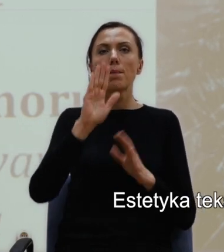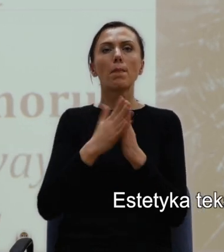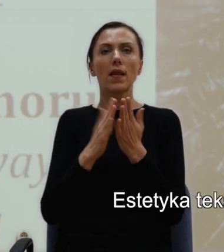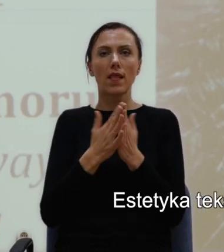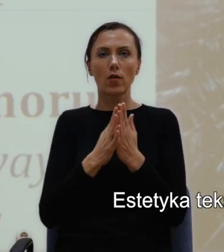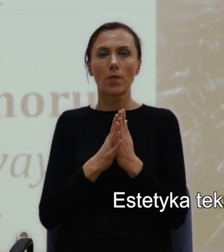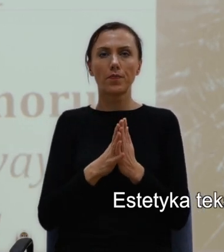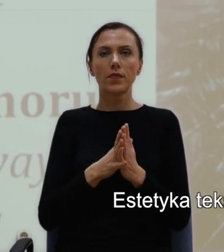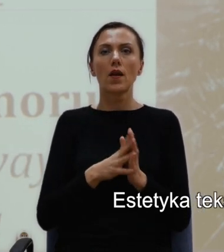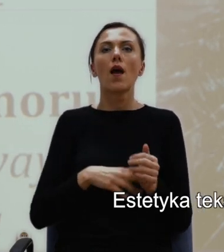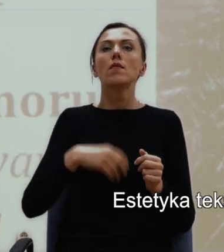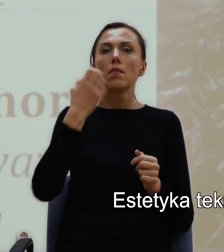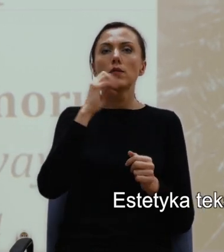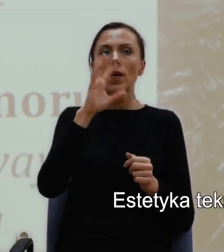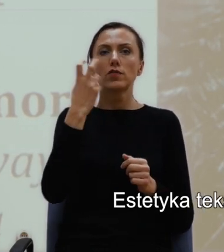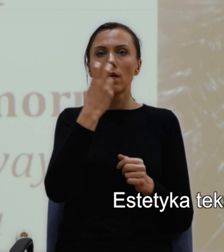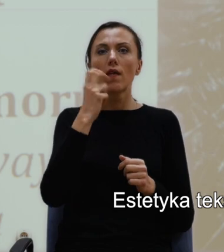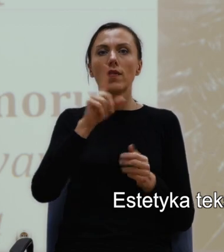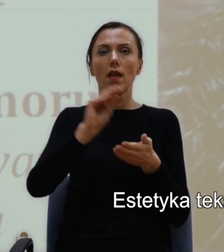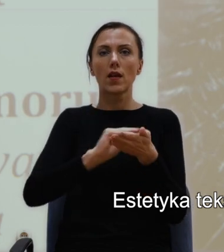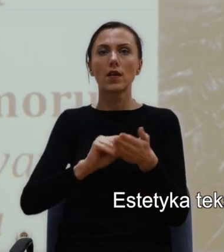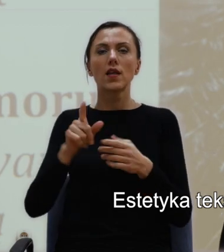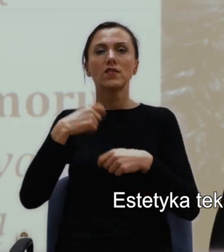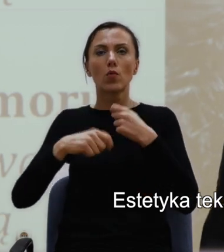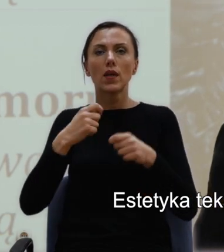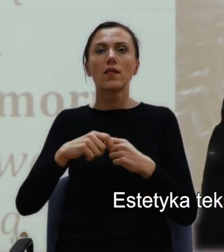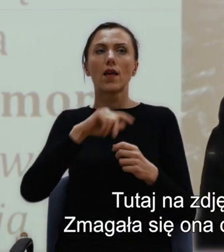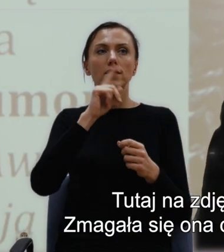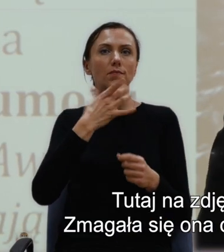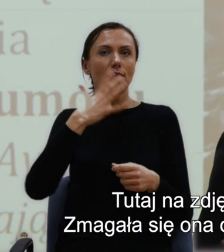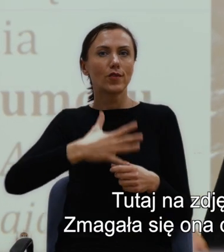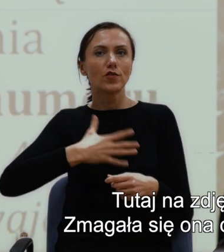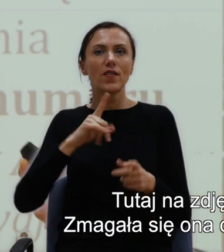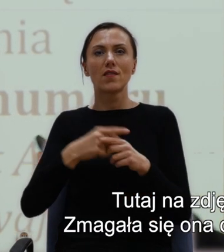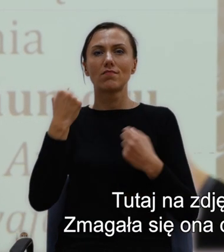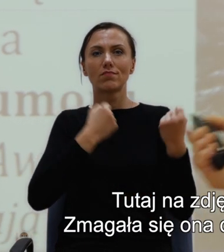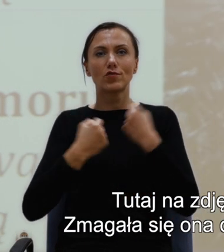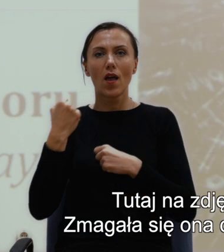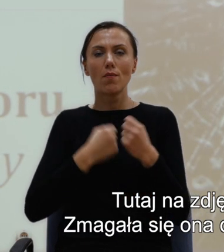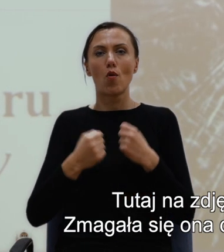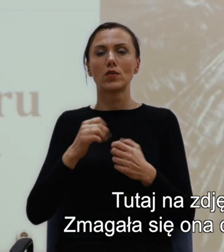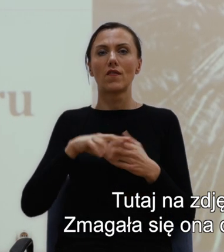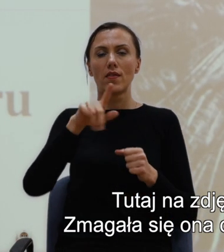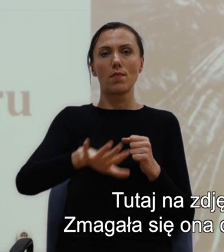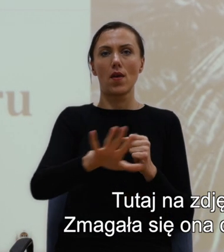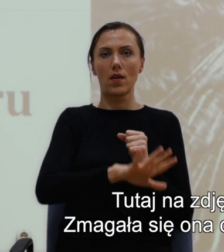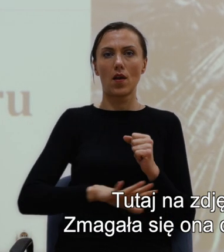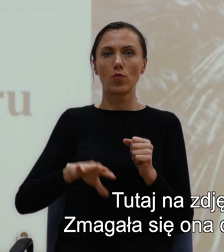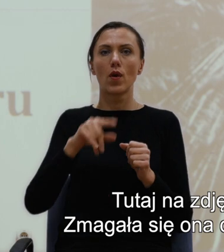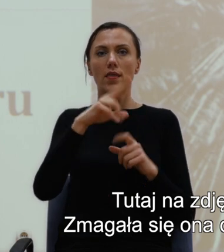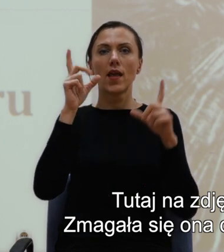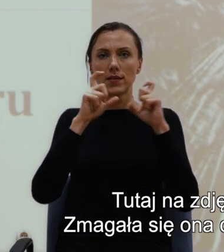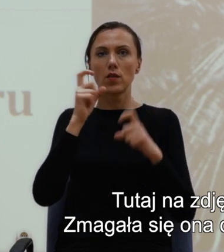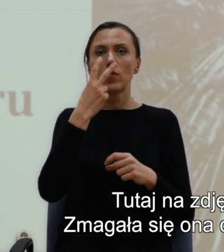'Connor związana jest z gotykiem, groteską i przemocą. Tutaj na zdjęciu widzimy Flannery O'Connor